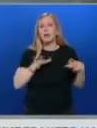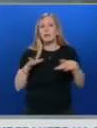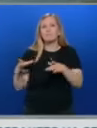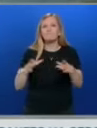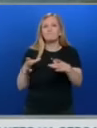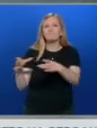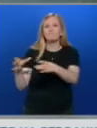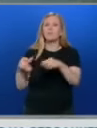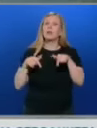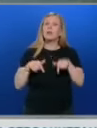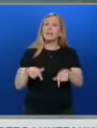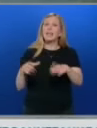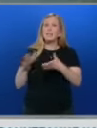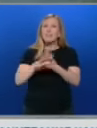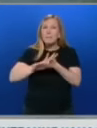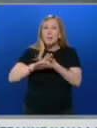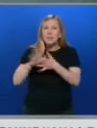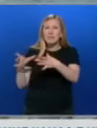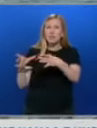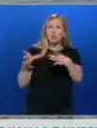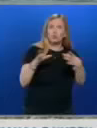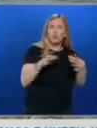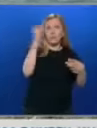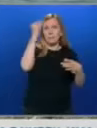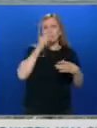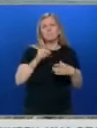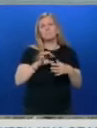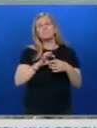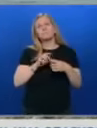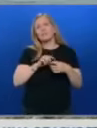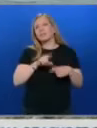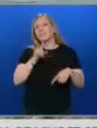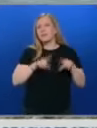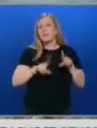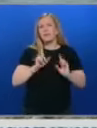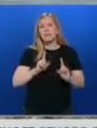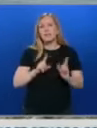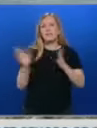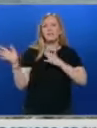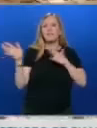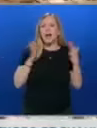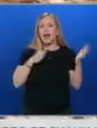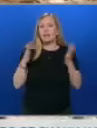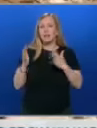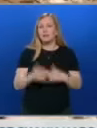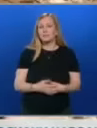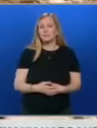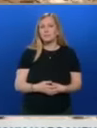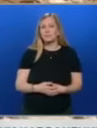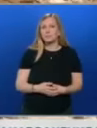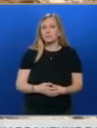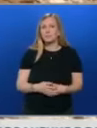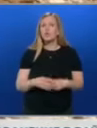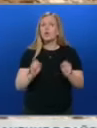замърсяването ще достигне до нашето Черноморие, зависи от посоката на вятъра и морските течения в Одеския район. Очакванията